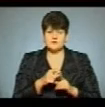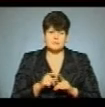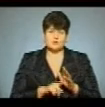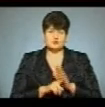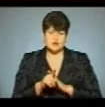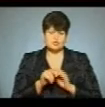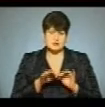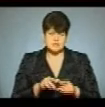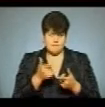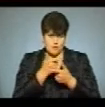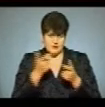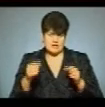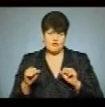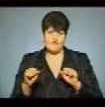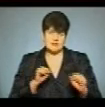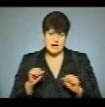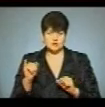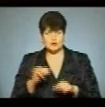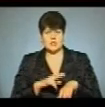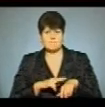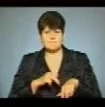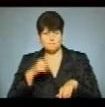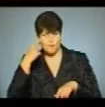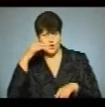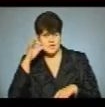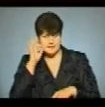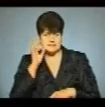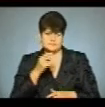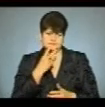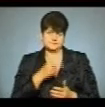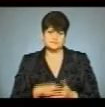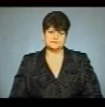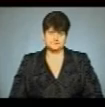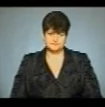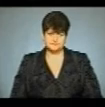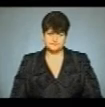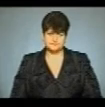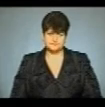попередили владу та поліції. На місці події була наша знімальна група.